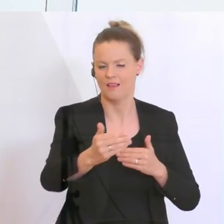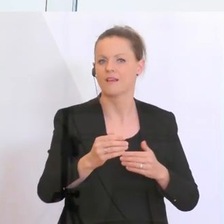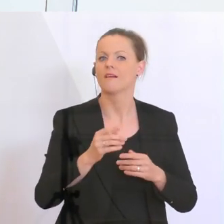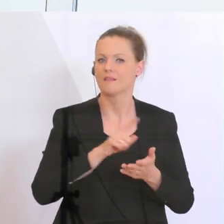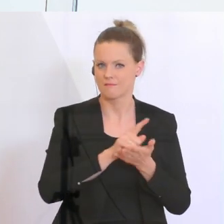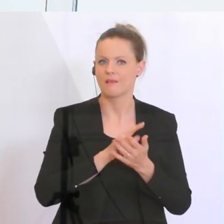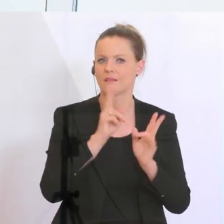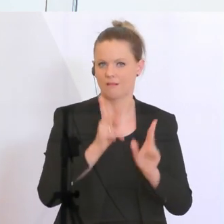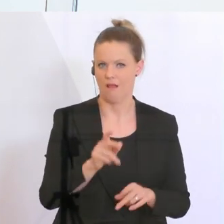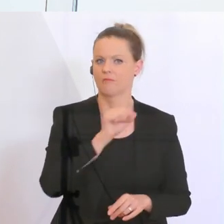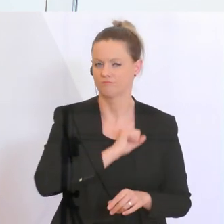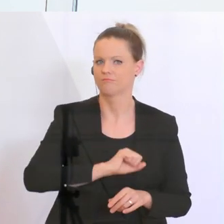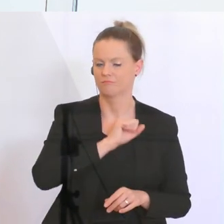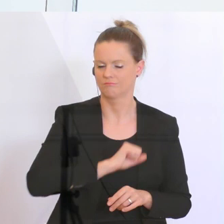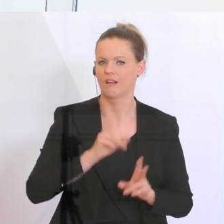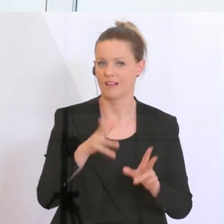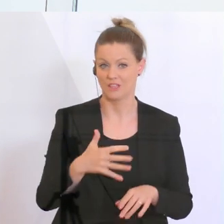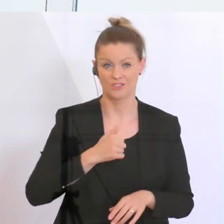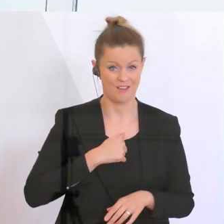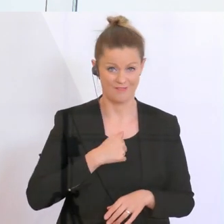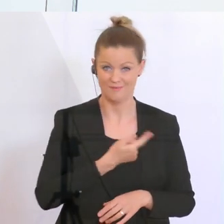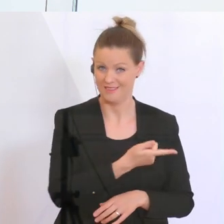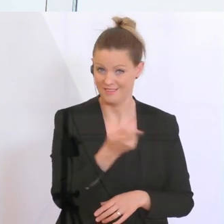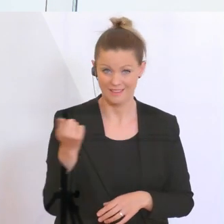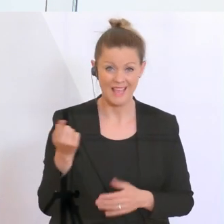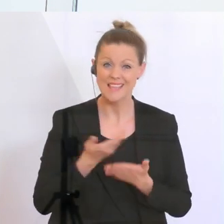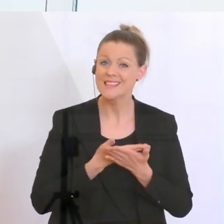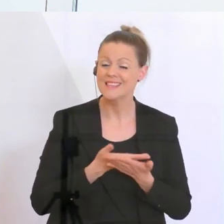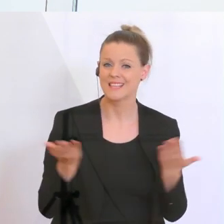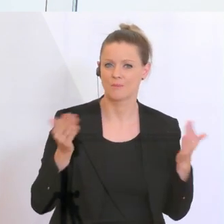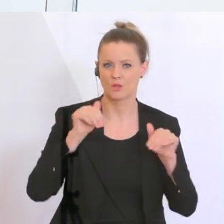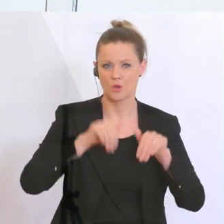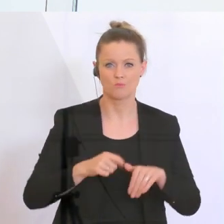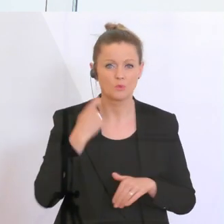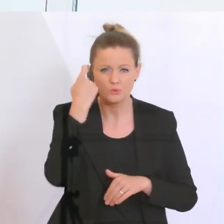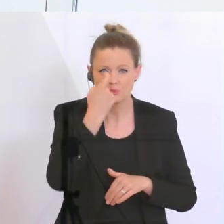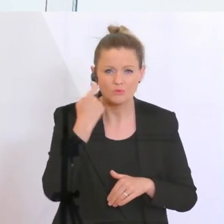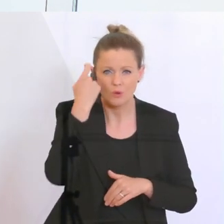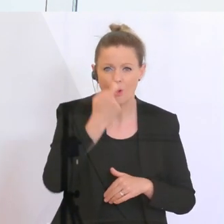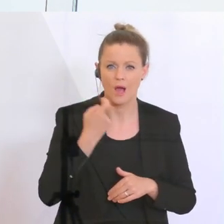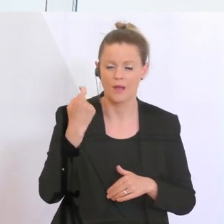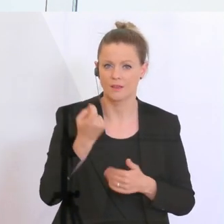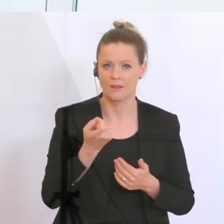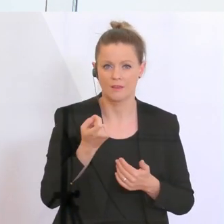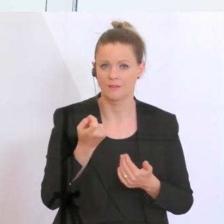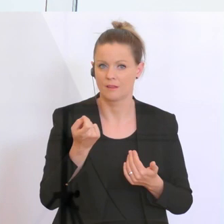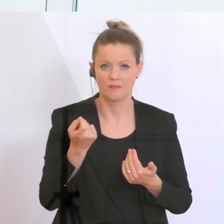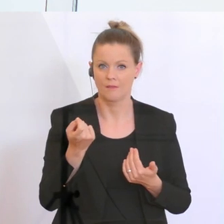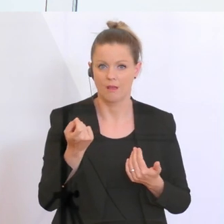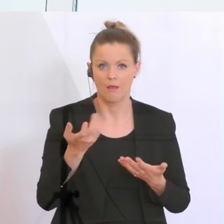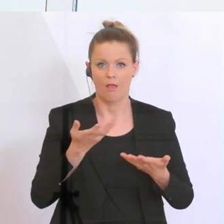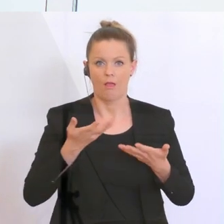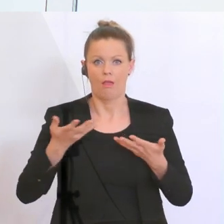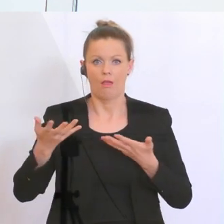durchzustehen. Es braucht sich daher niemand Sorgen machen, dass irgendwann einmal hier die Luft ausgeht.